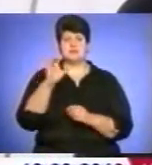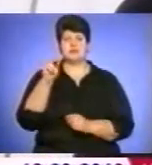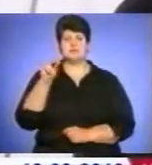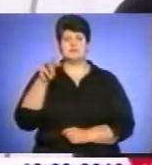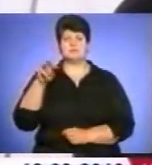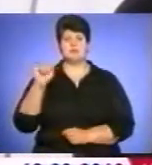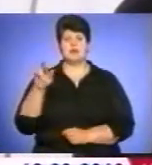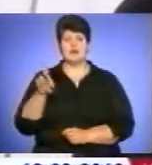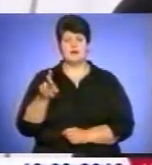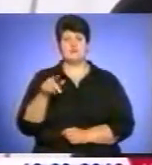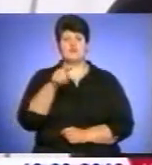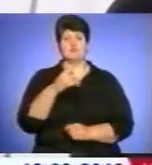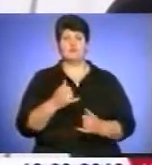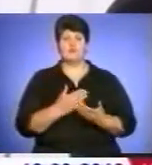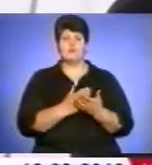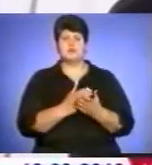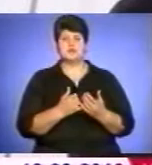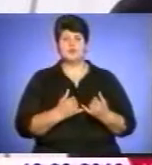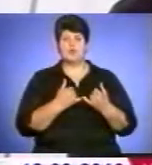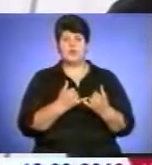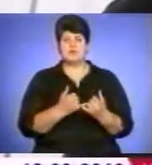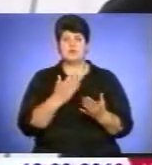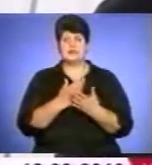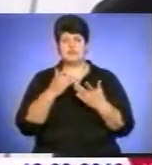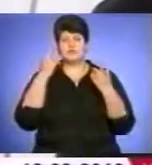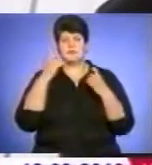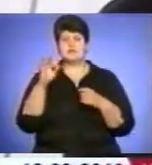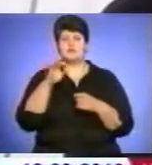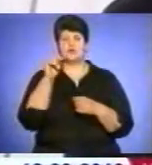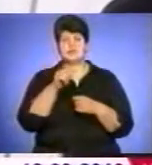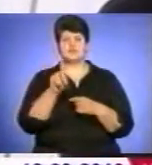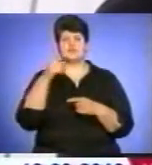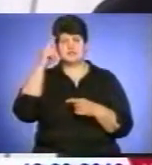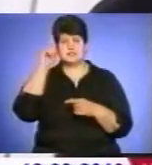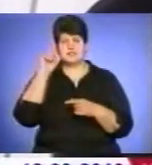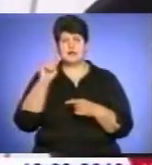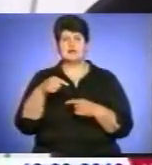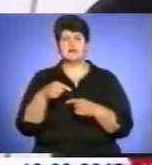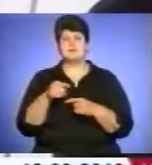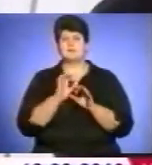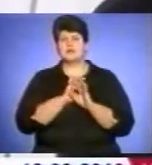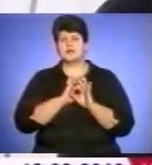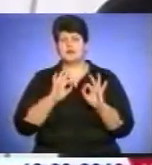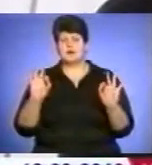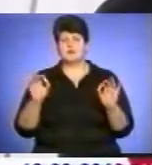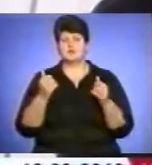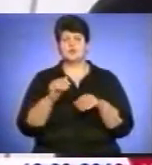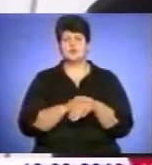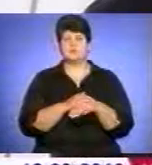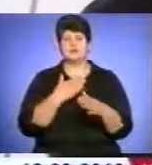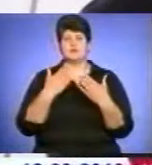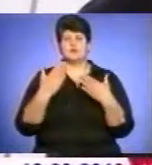Він йому прислуговував. І є інформація про те, що він обізнаний Східним обрядом, дуже добре ставиться до